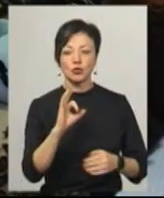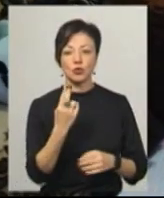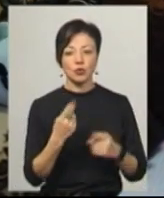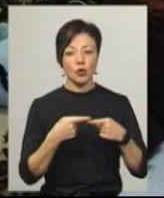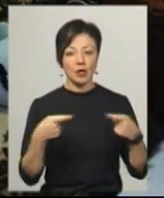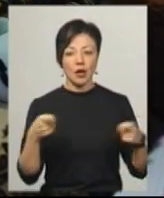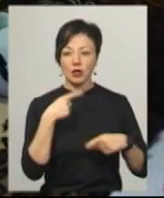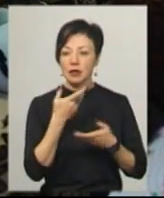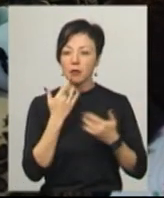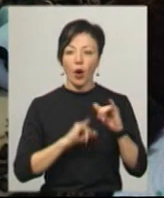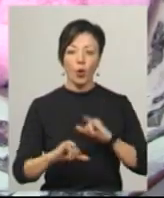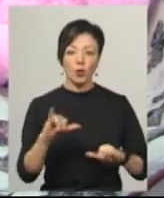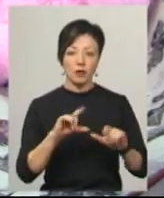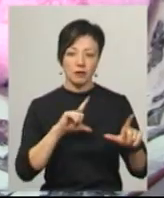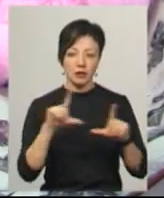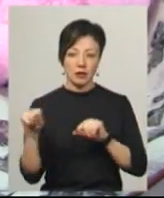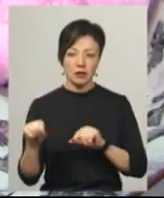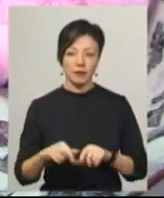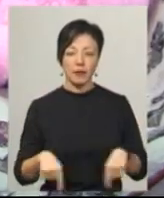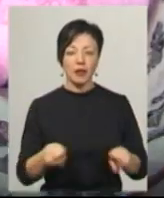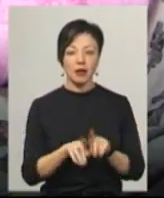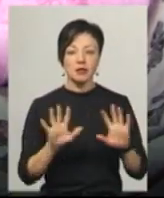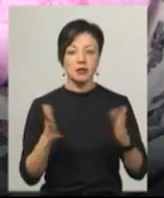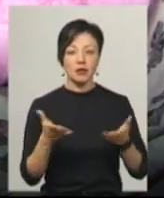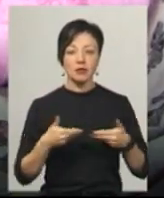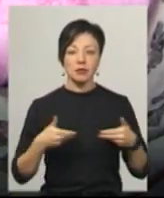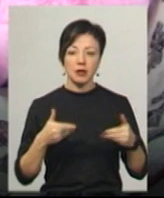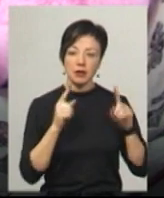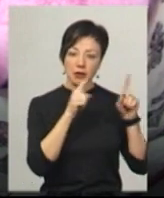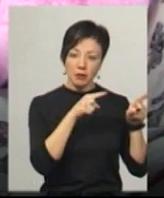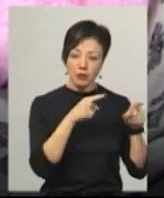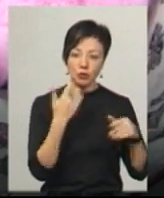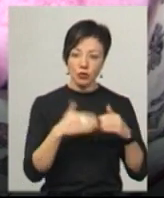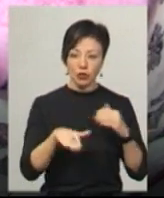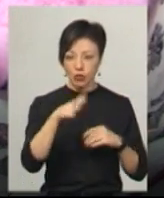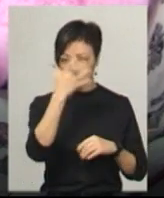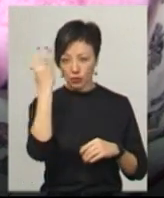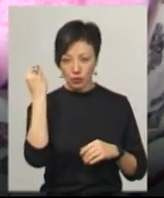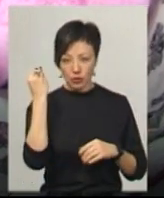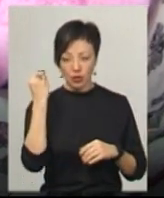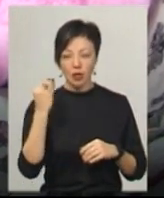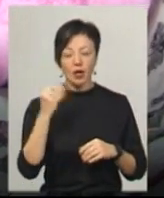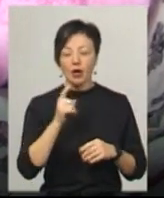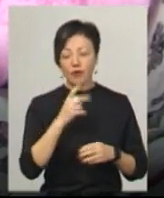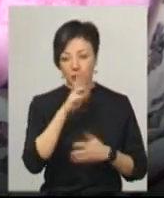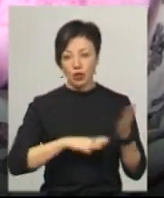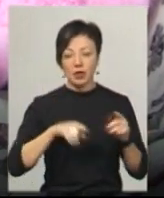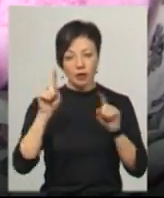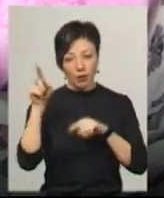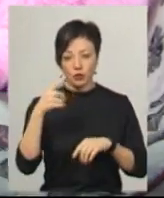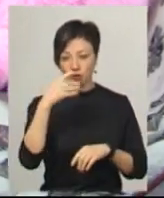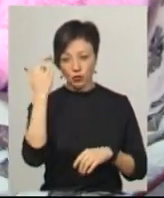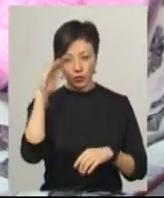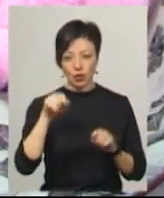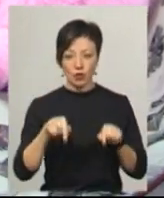готелі. Каже, немає куди виїхати. Так сталося, що ми і там вже чужі і тут ще не свої.